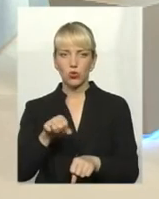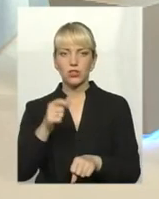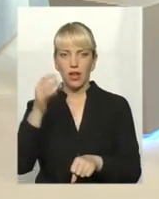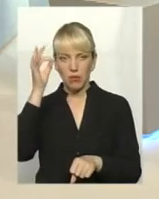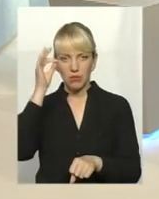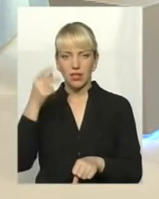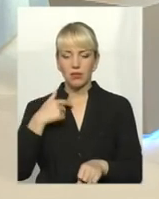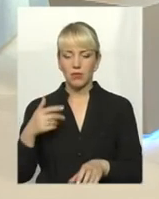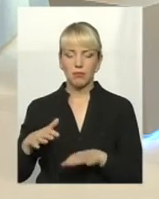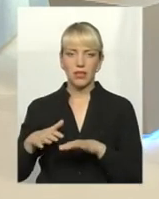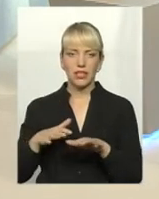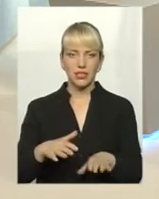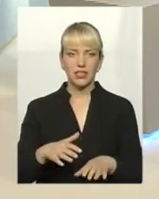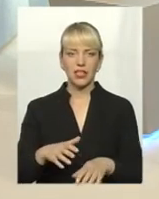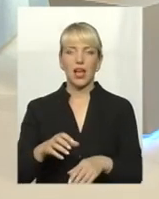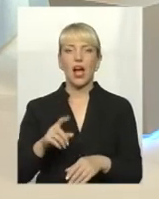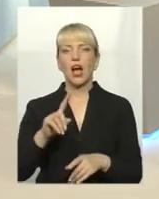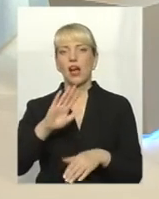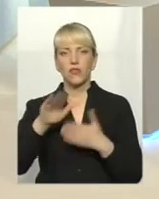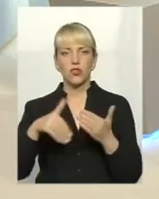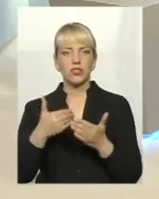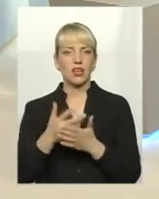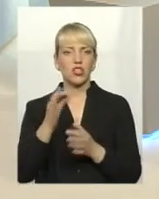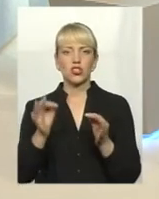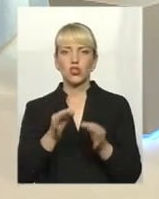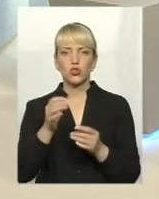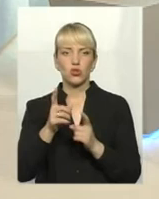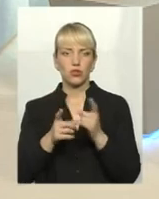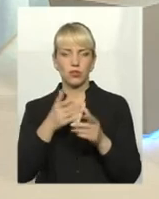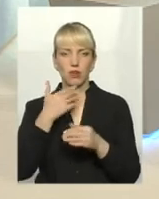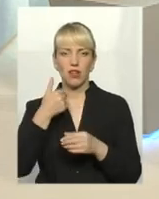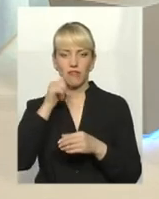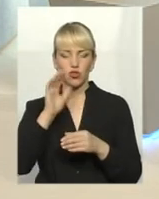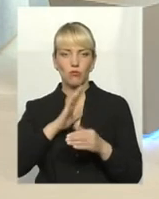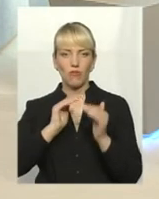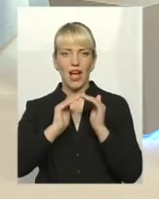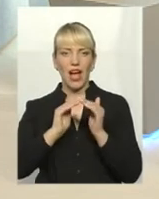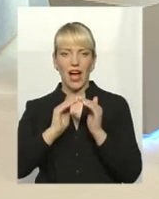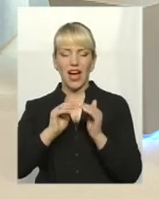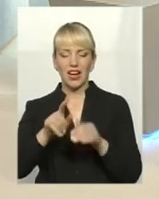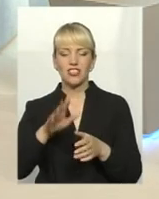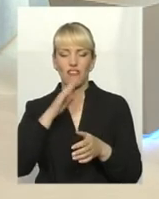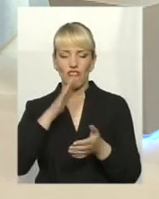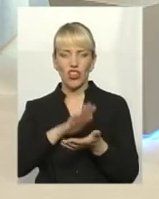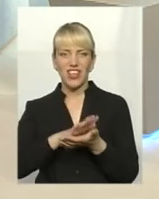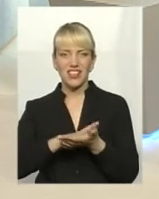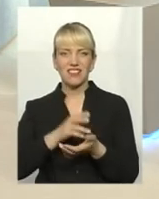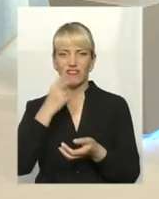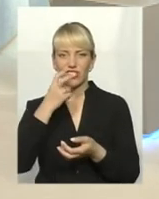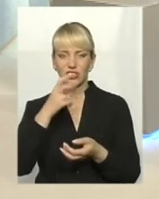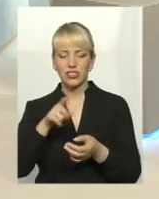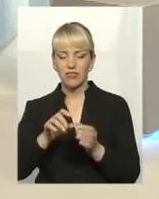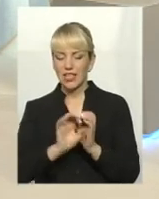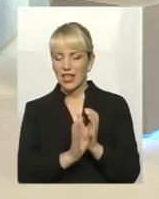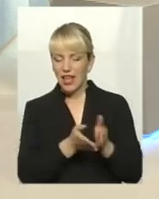приїхали з вами, а ось і нині там. Я вчора у гаражі, і вода, за нечистоте, печуть оцей рівчачок,